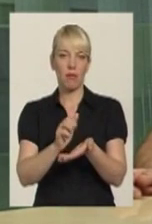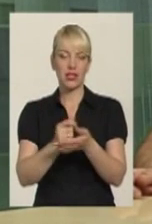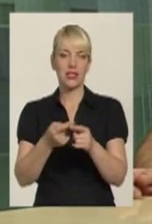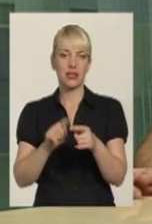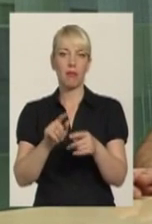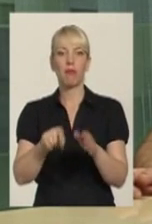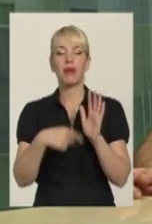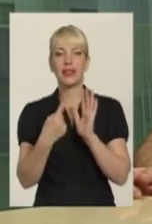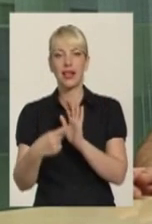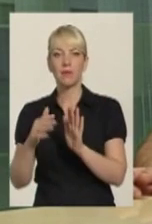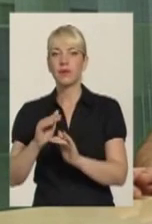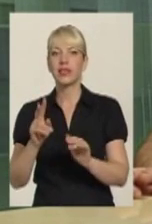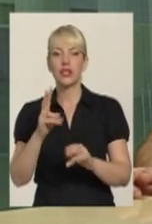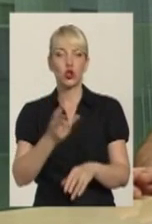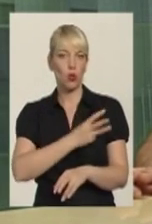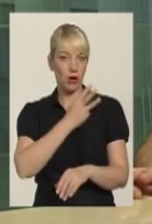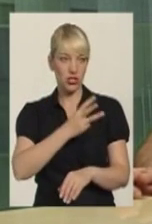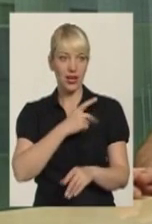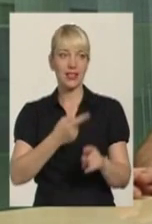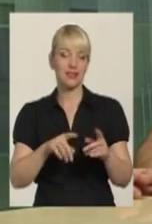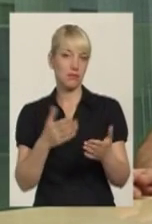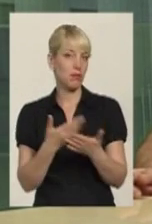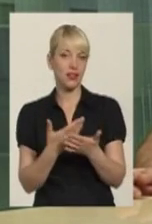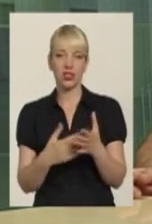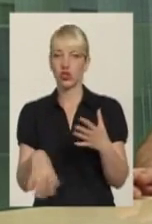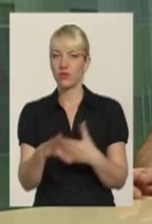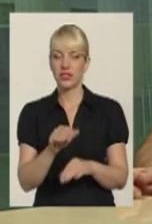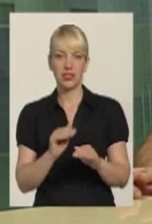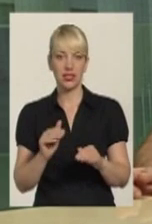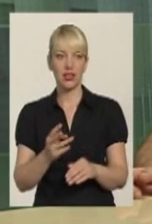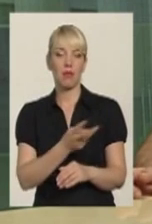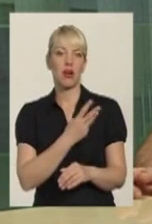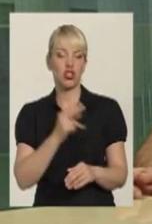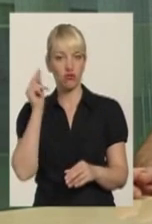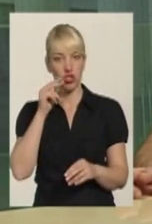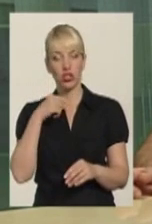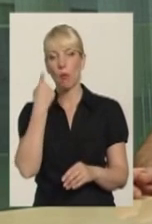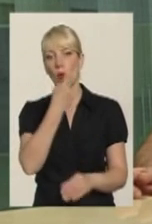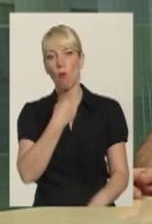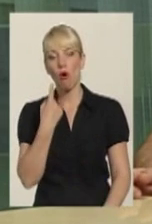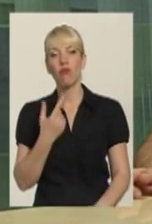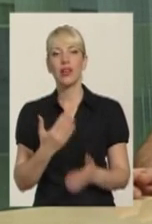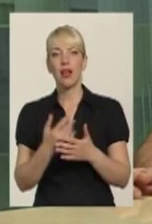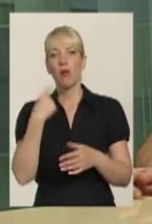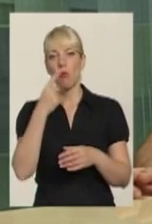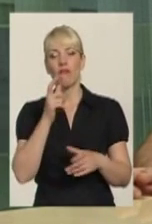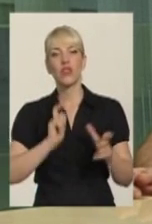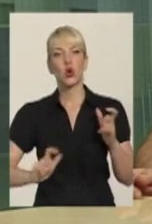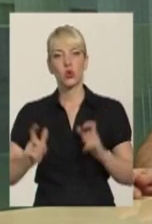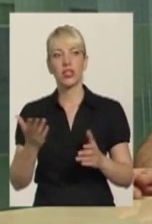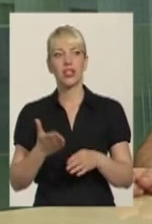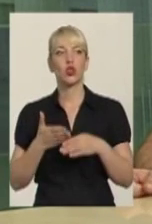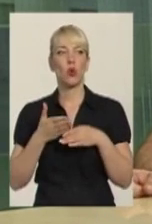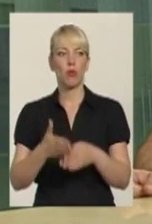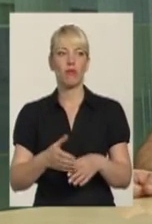всі діти, які бажають, практично це всі діти бажають вчити мову, вони всі приходять і є мовні курси, які допомагають